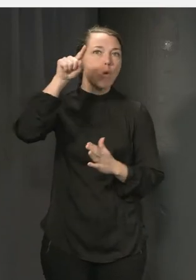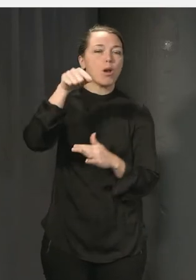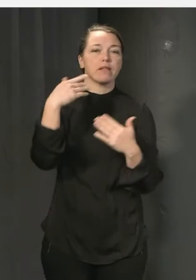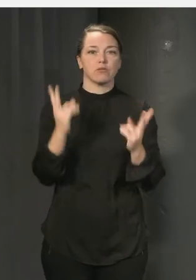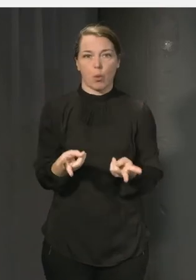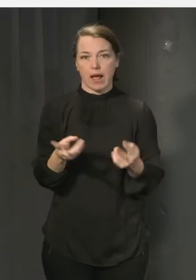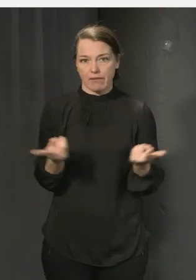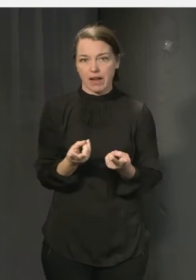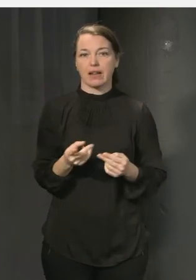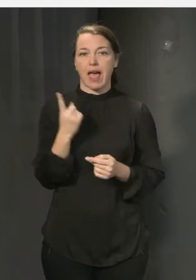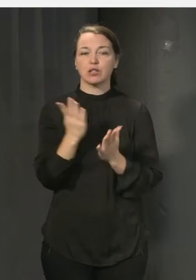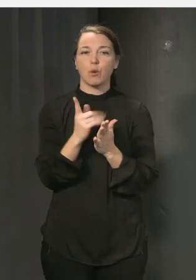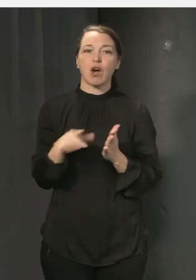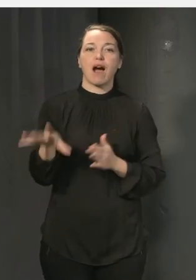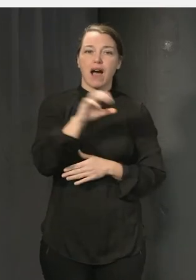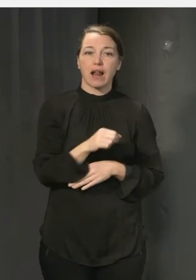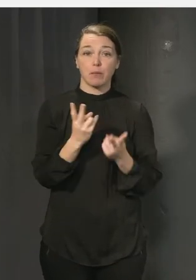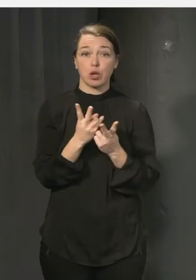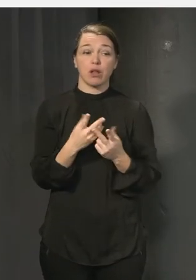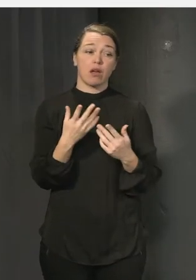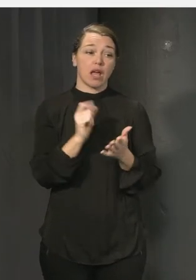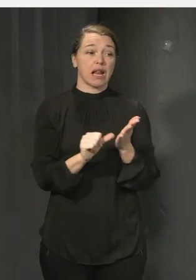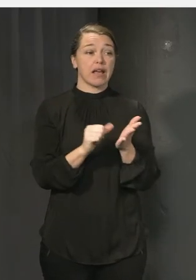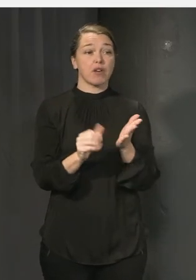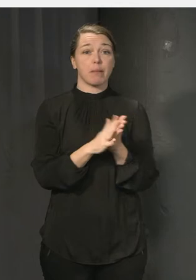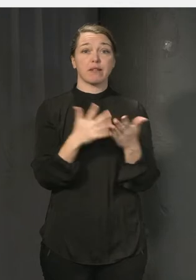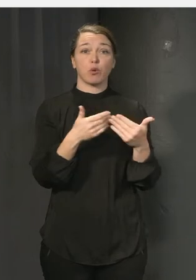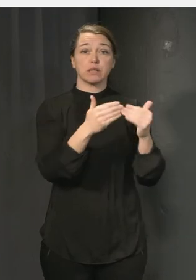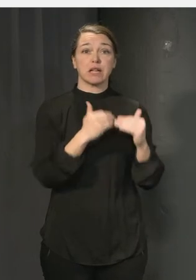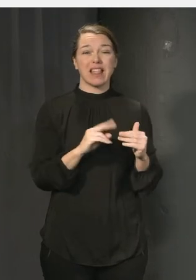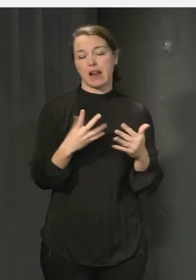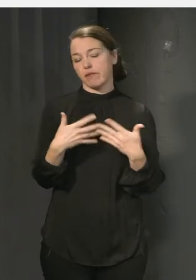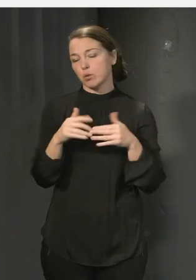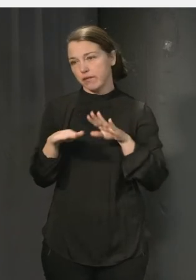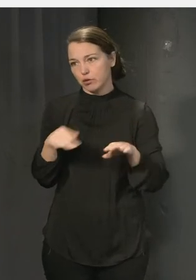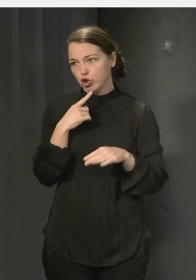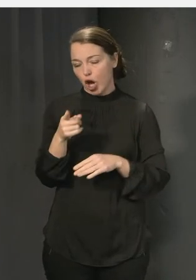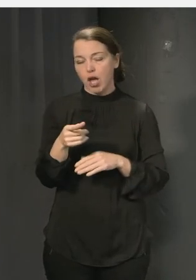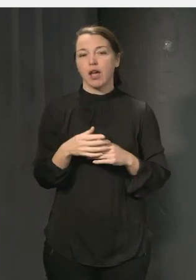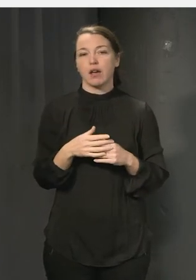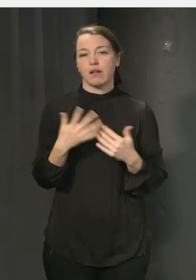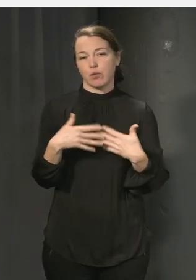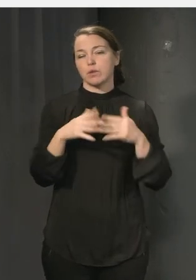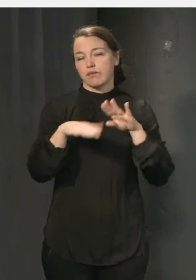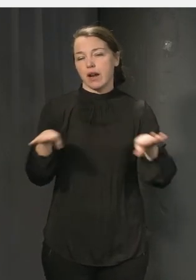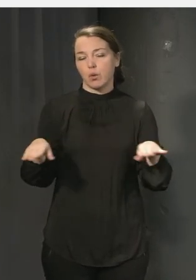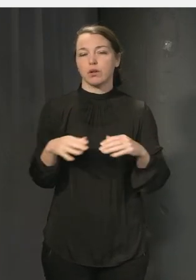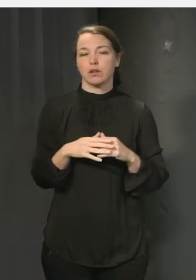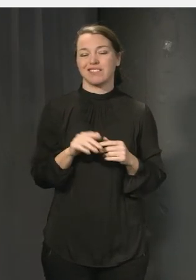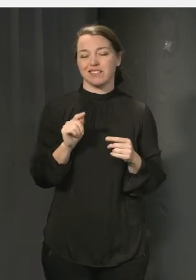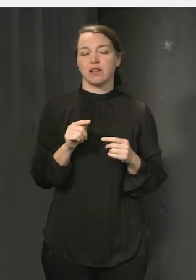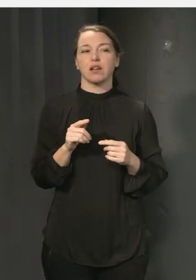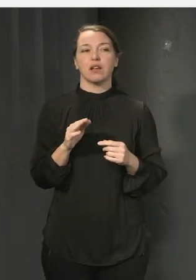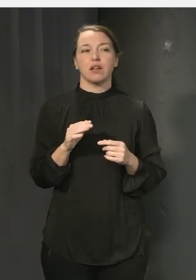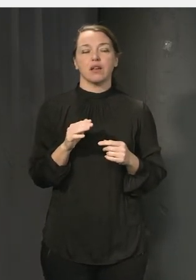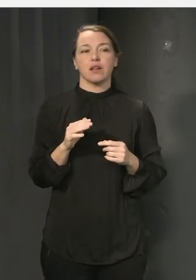att vi också har då elever med funktionsnedsättning, eller som man vill kalla det funktionsvariation, för det är väl egentligen det det är. Och det